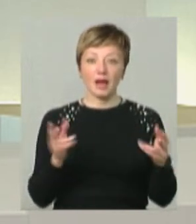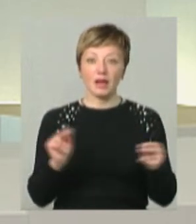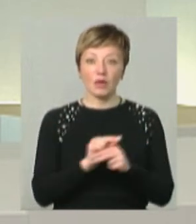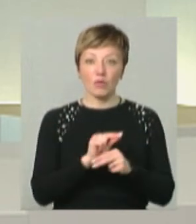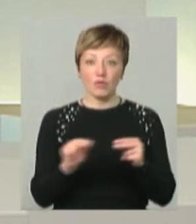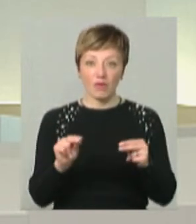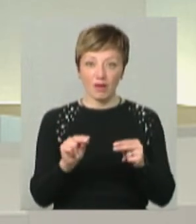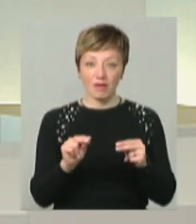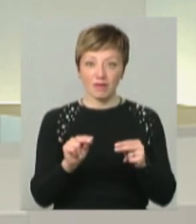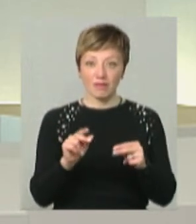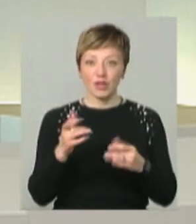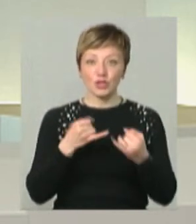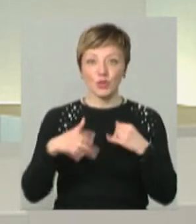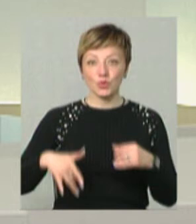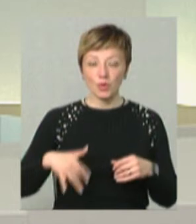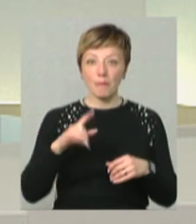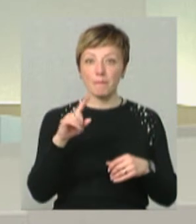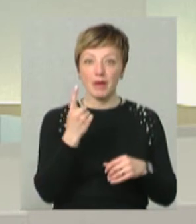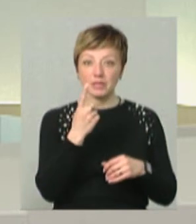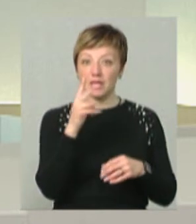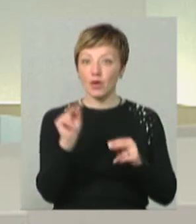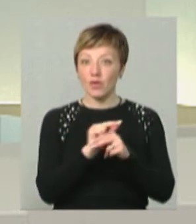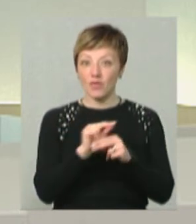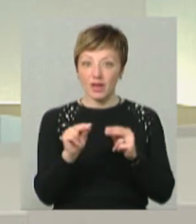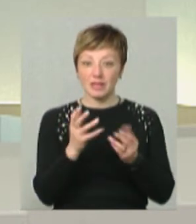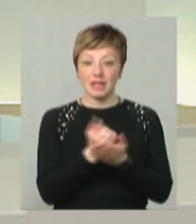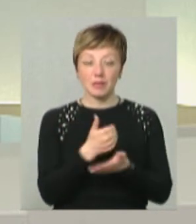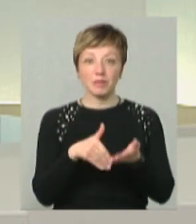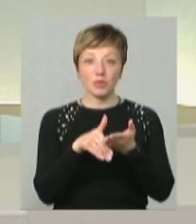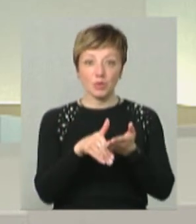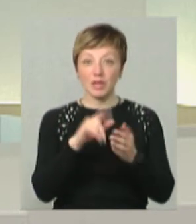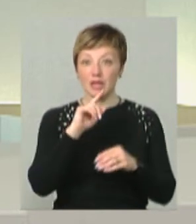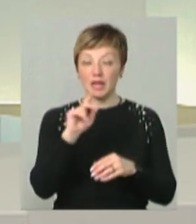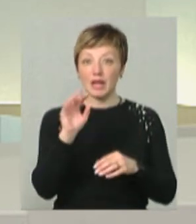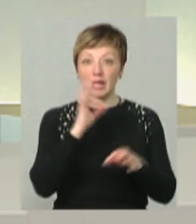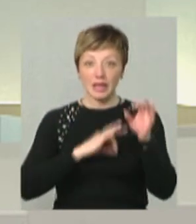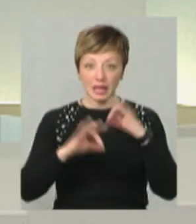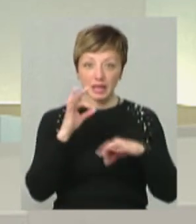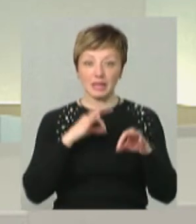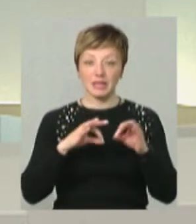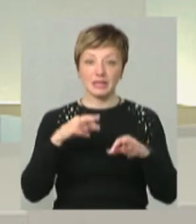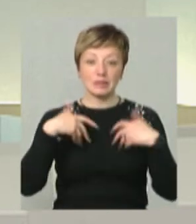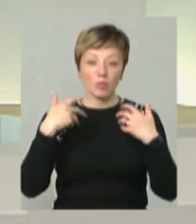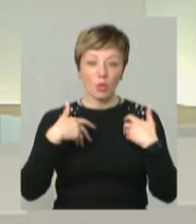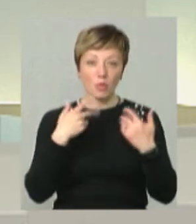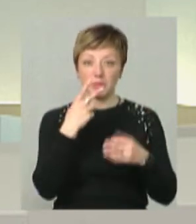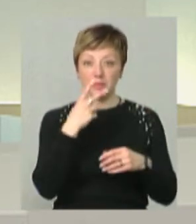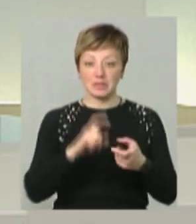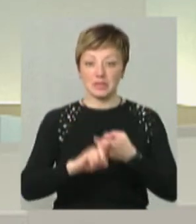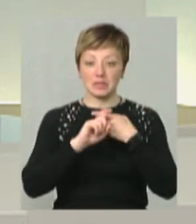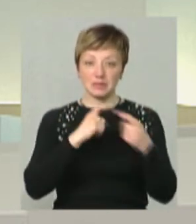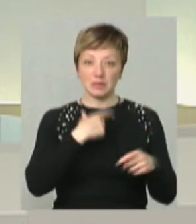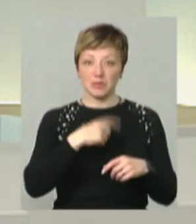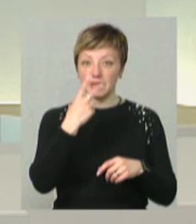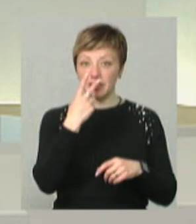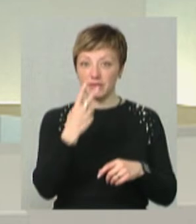Боткін Желтуху, він перш ніж лікувати, знайти методику, ліки, симптоматику виявити. Він заразив себе і